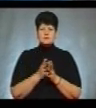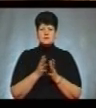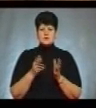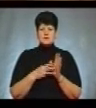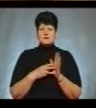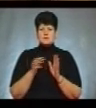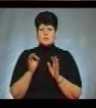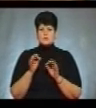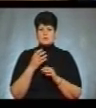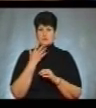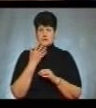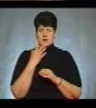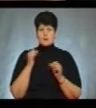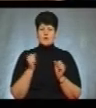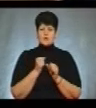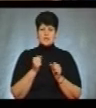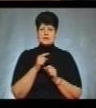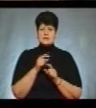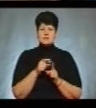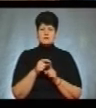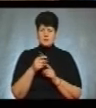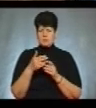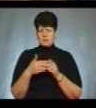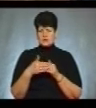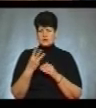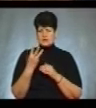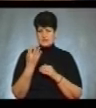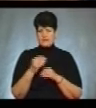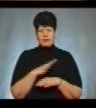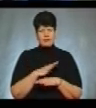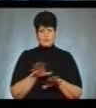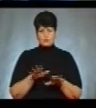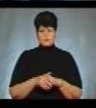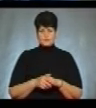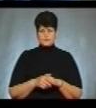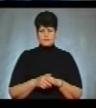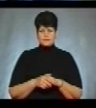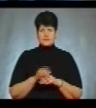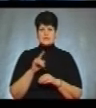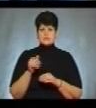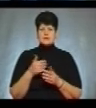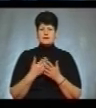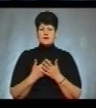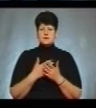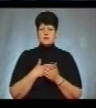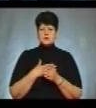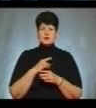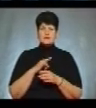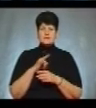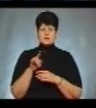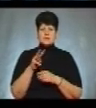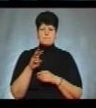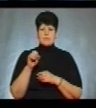градусів тепла. Похолодання, за її словами, у найближчі три дні не буде. «За даними нашої авіаційної